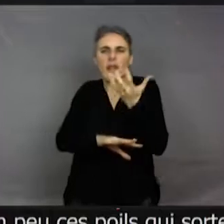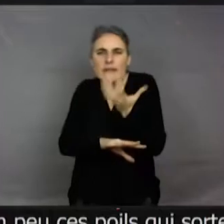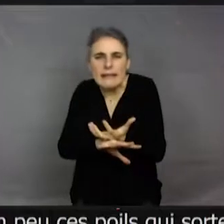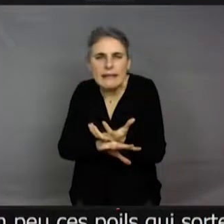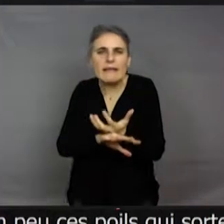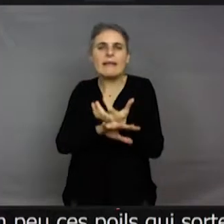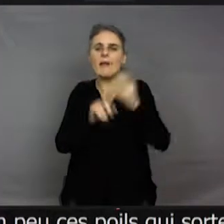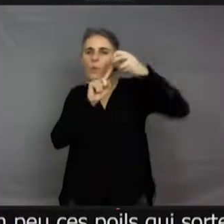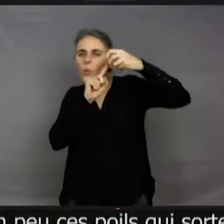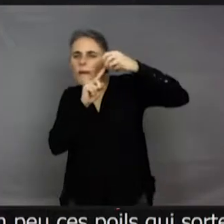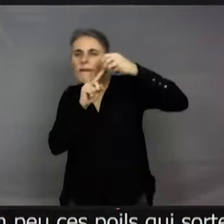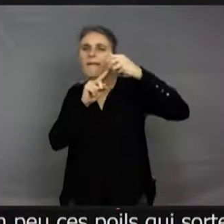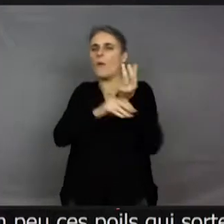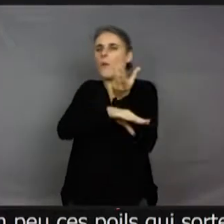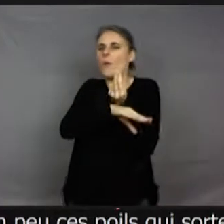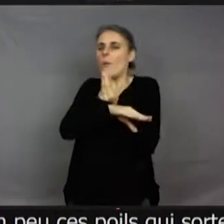température, etc.